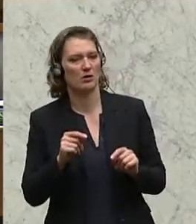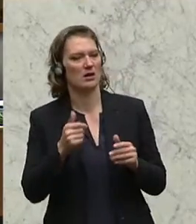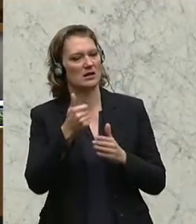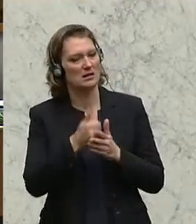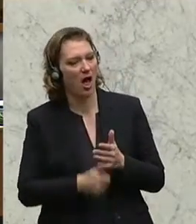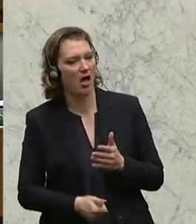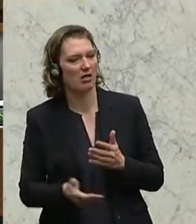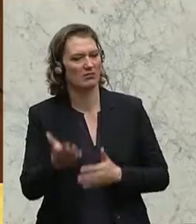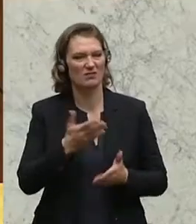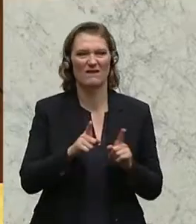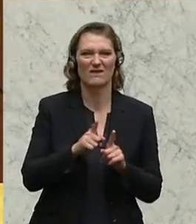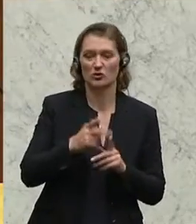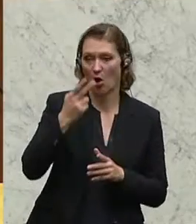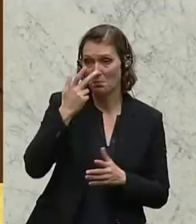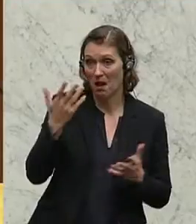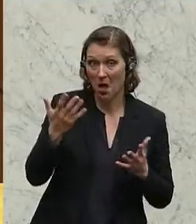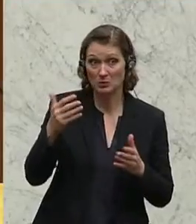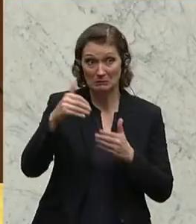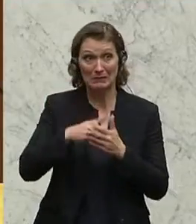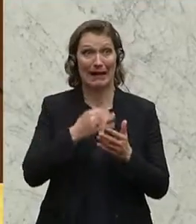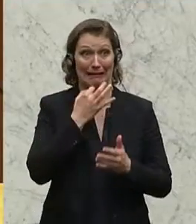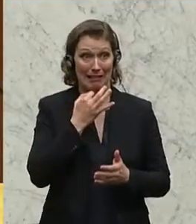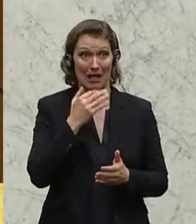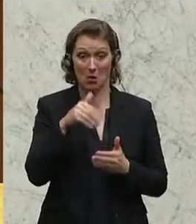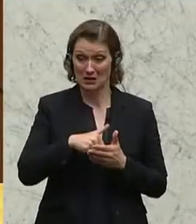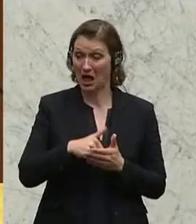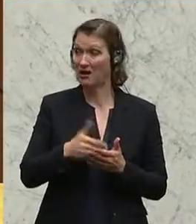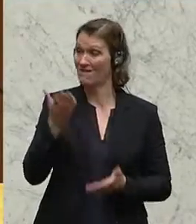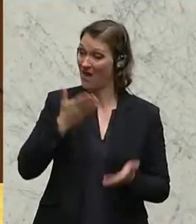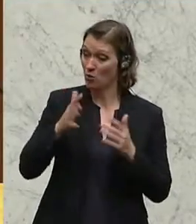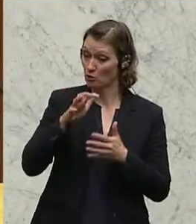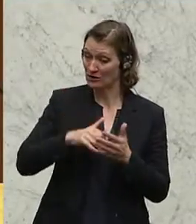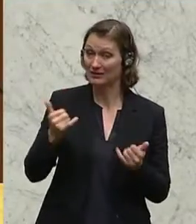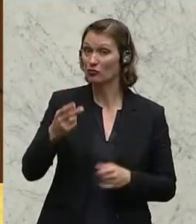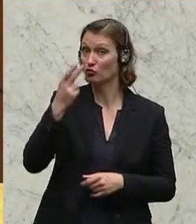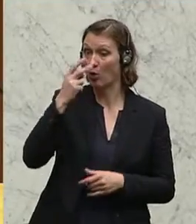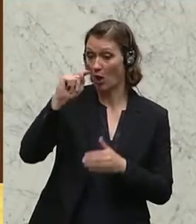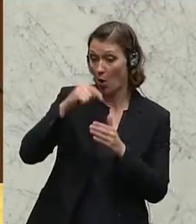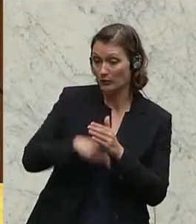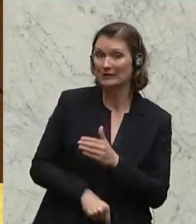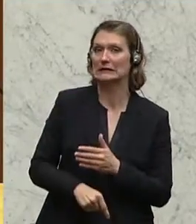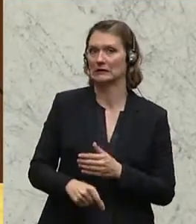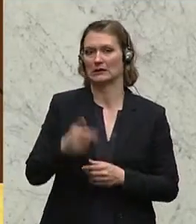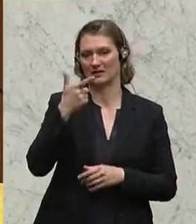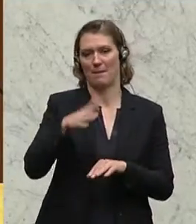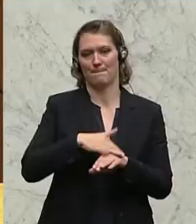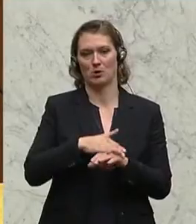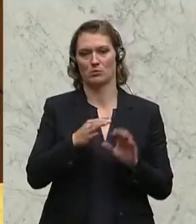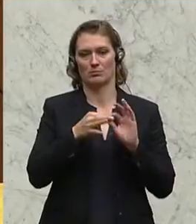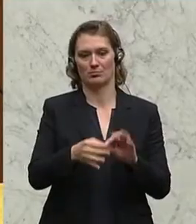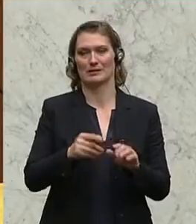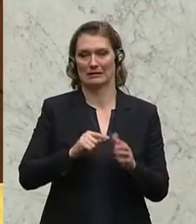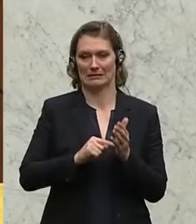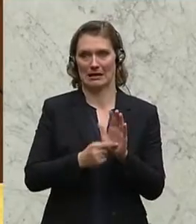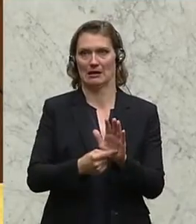Standards werden abgesenkt? Wie schaut es denn dann ganz konkret aus? Wie schaut denn solche Verhandlungstext aus? Ich möchte jetzt hier nur zwei Beispiele herannehmen.